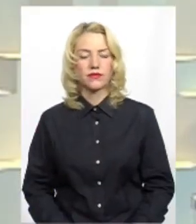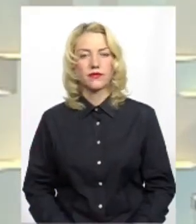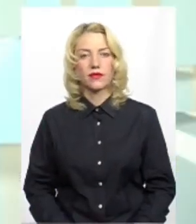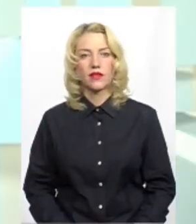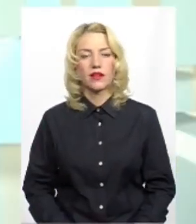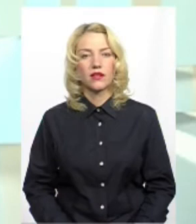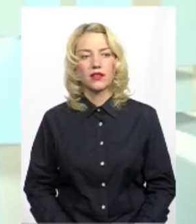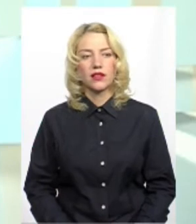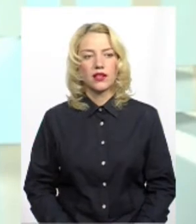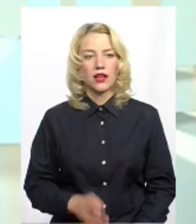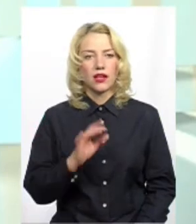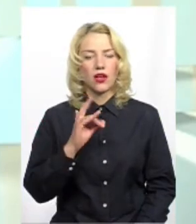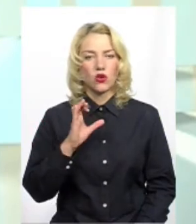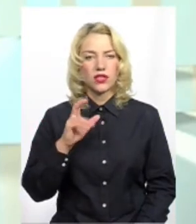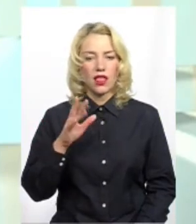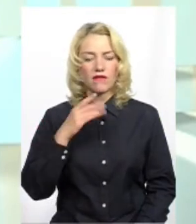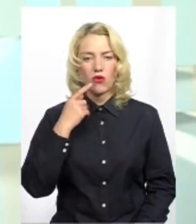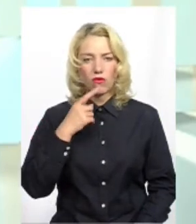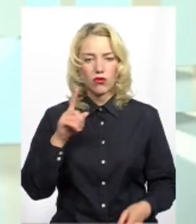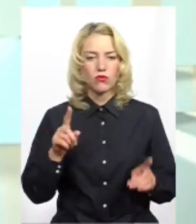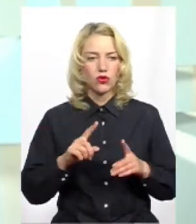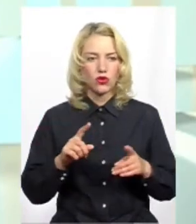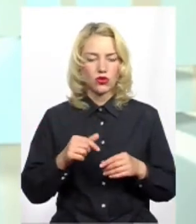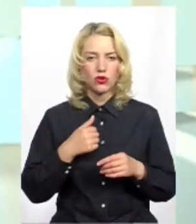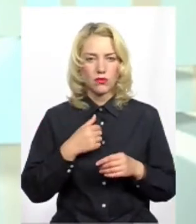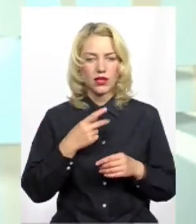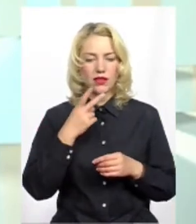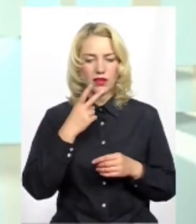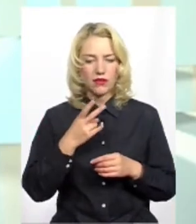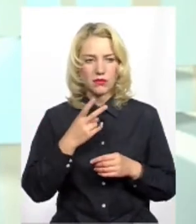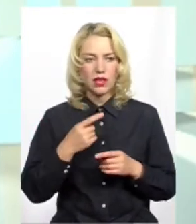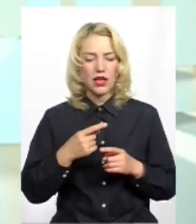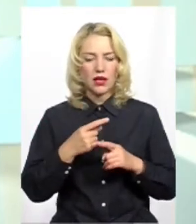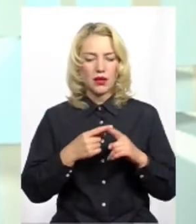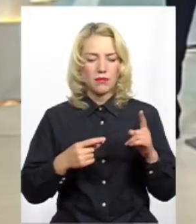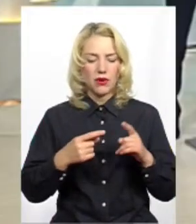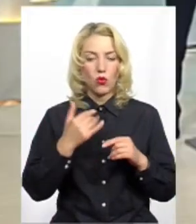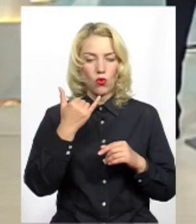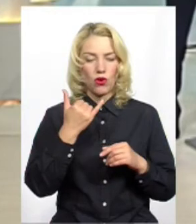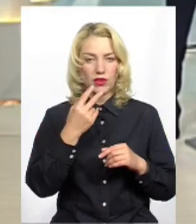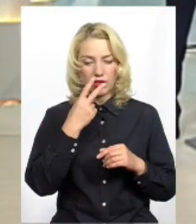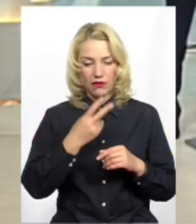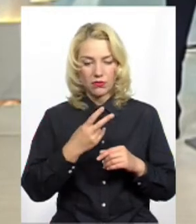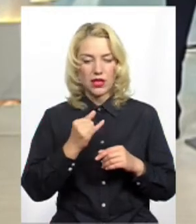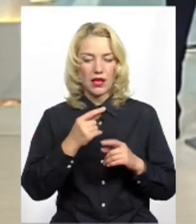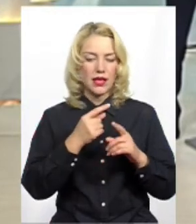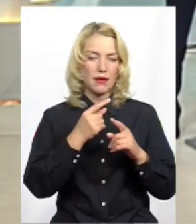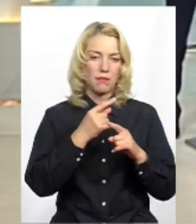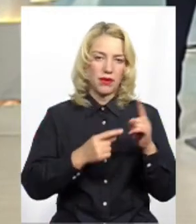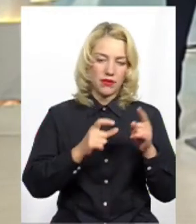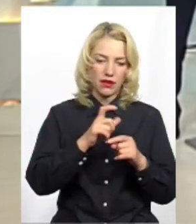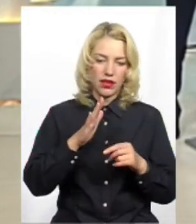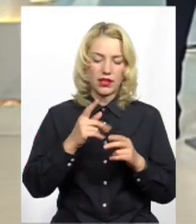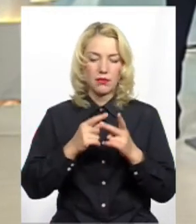Так, пане Ярославе, наголошую, що до агітації не вдаємося. Від півхвилини до півтори у вас буде для відповідей на питання. І